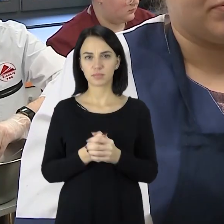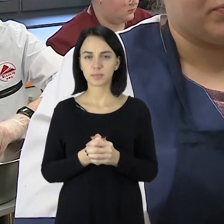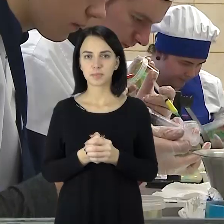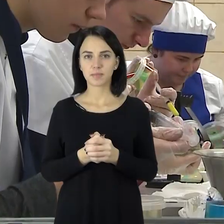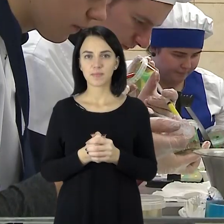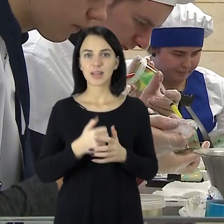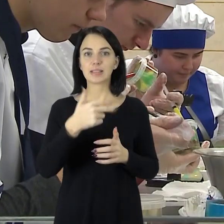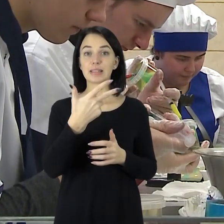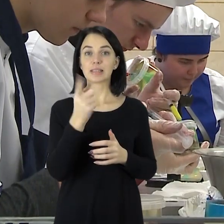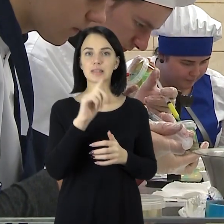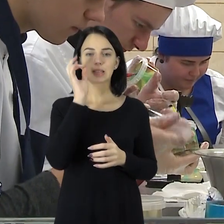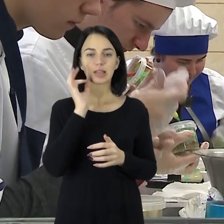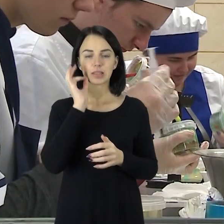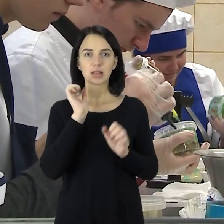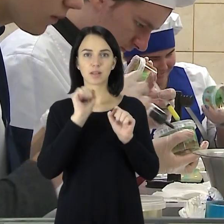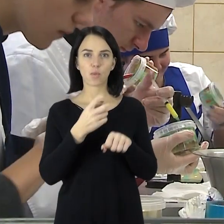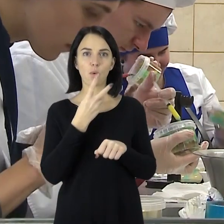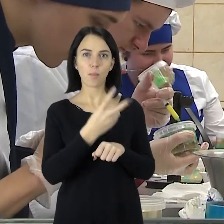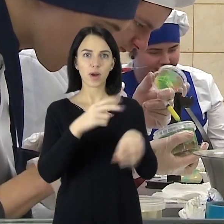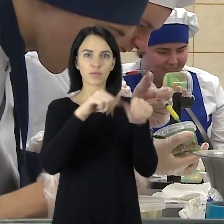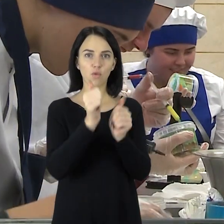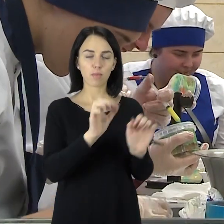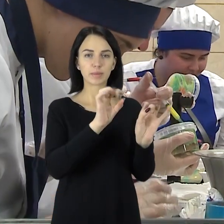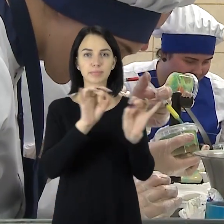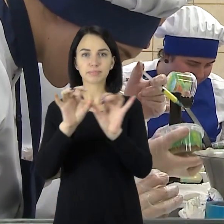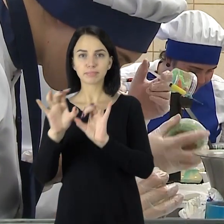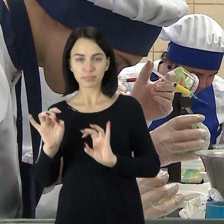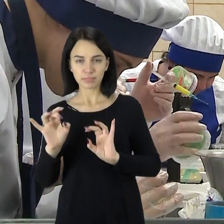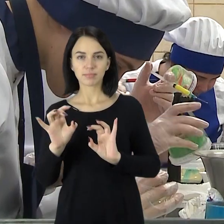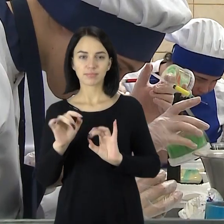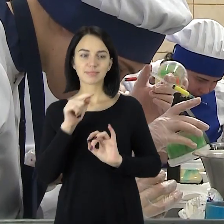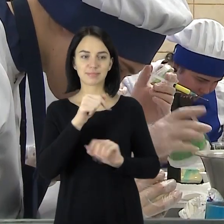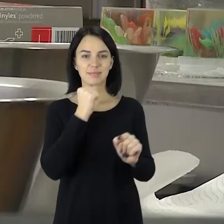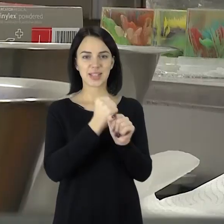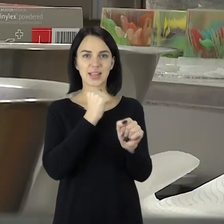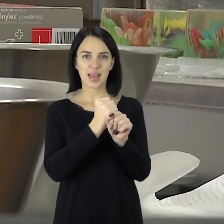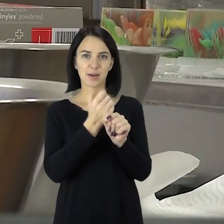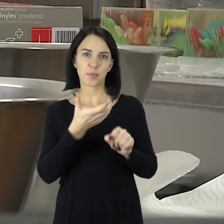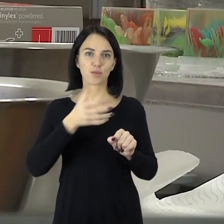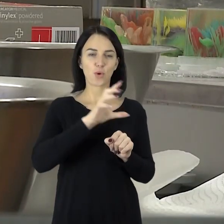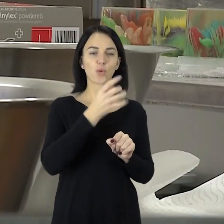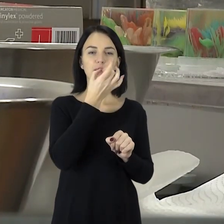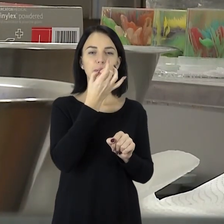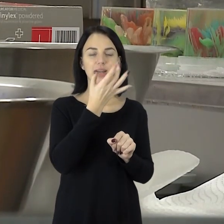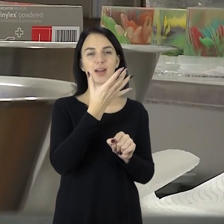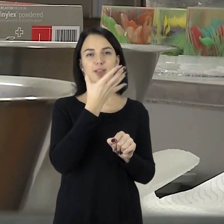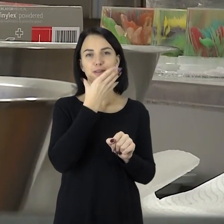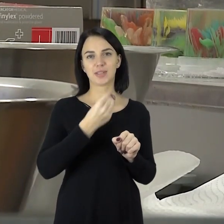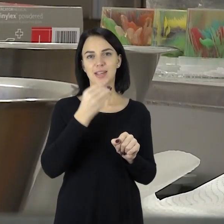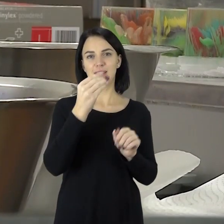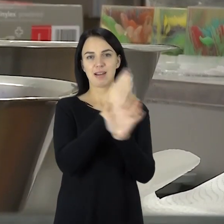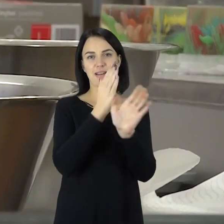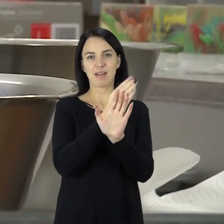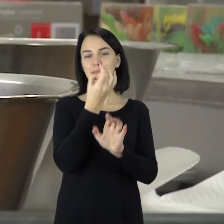na, įvairiai. Ir nors trys didesertuose galima išgauti, bet kokias formas ir siluetus, šiuose darbuose atsispindėjo gražiausios